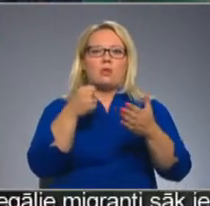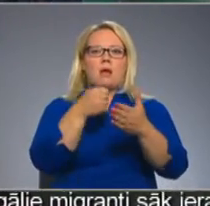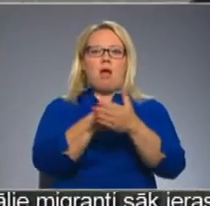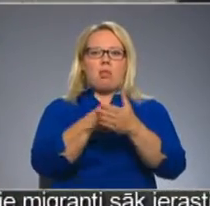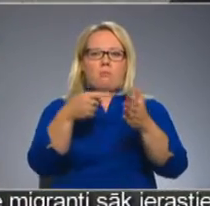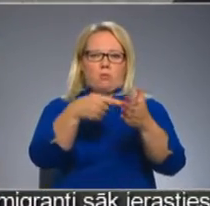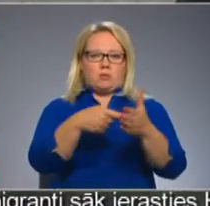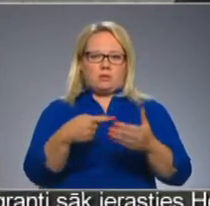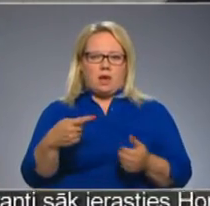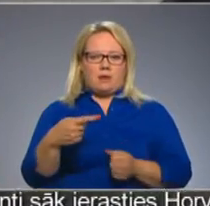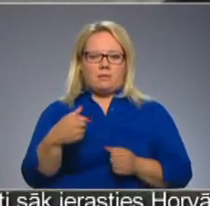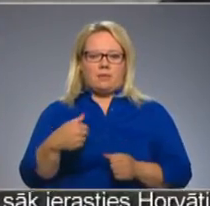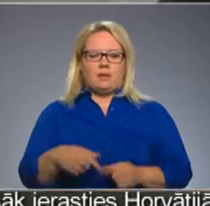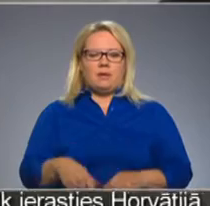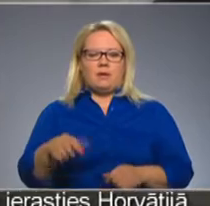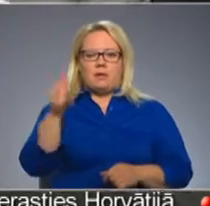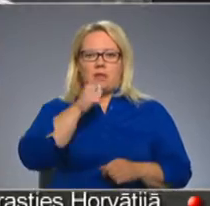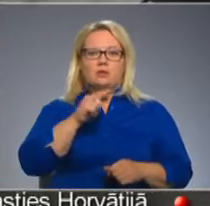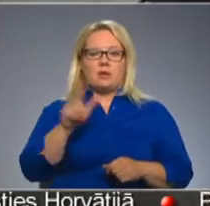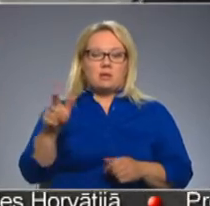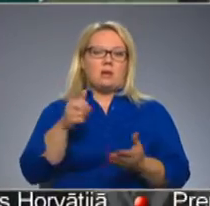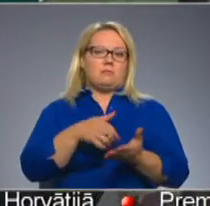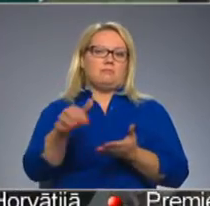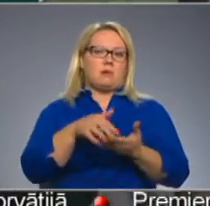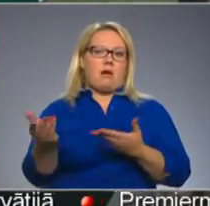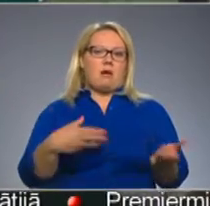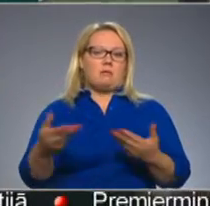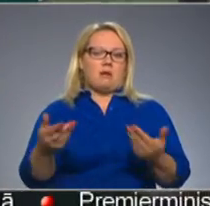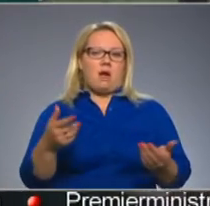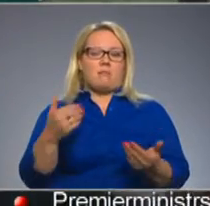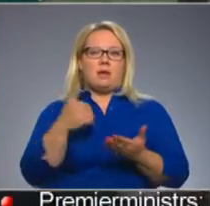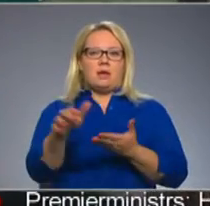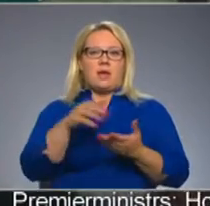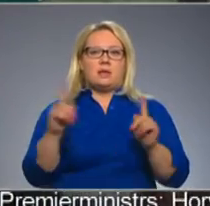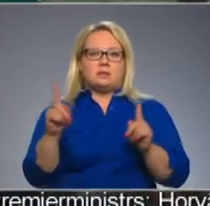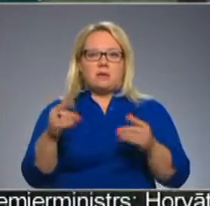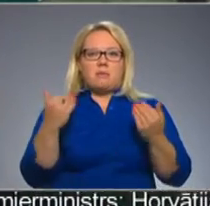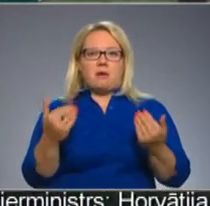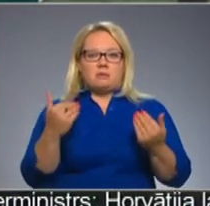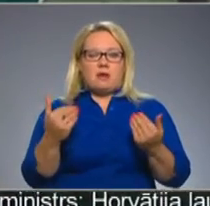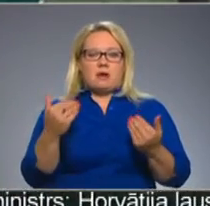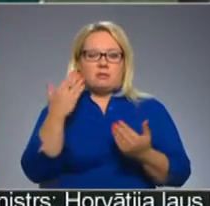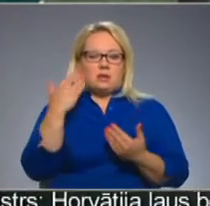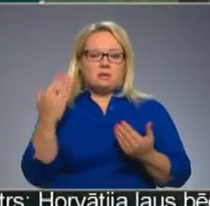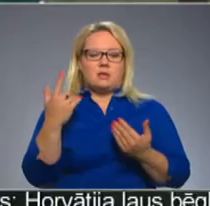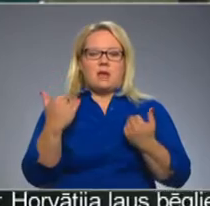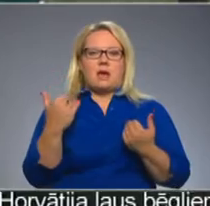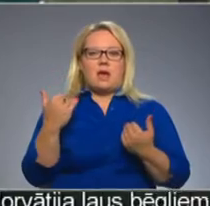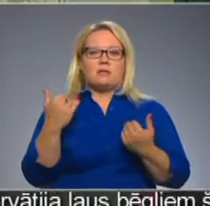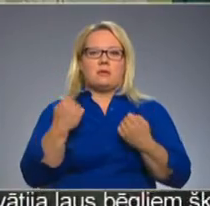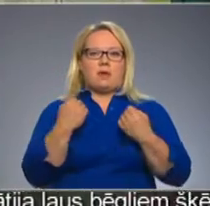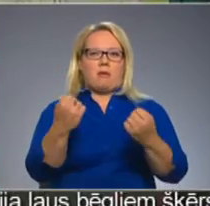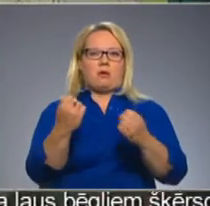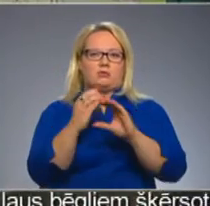punktā. Un metīsim pruķi pie malas iesim kājām, tad ir iets, bet tagad tas salauzies nekā, nevar tikt jābrauc ar autobusu.